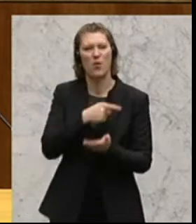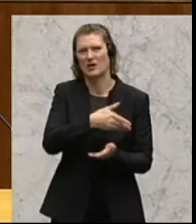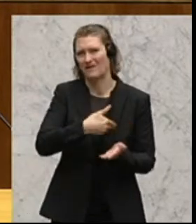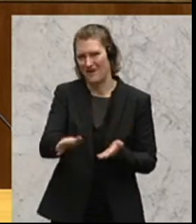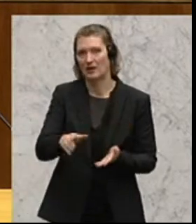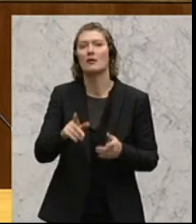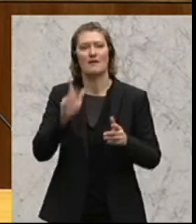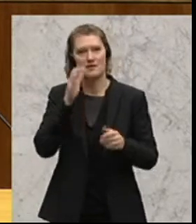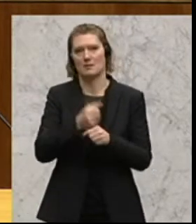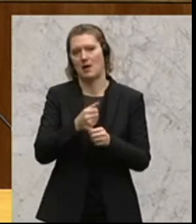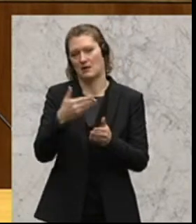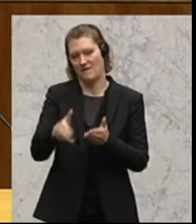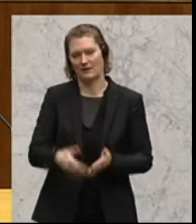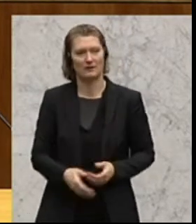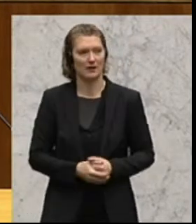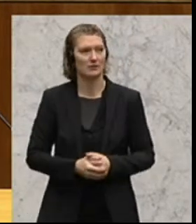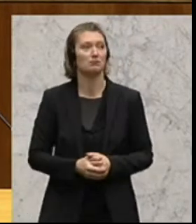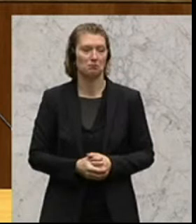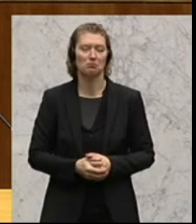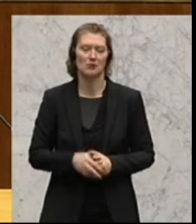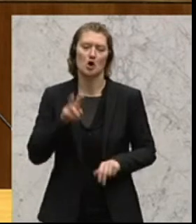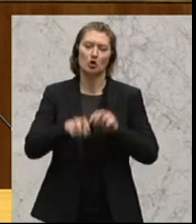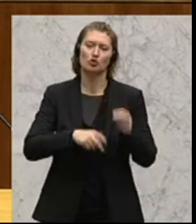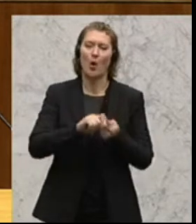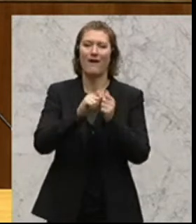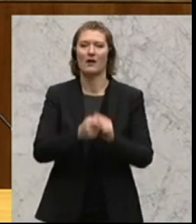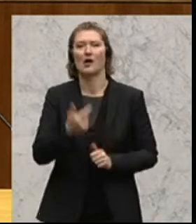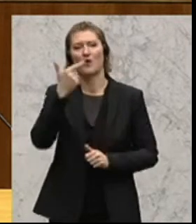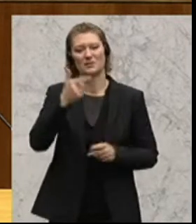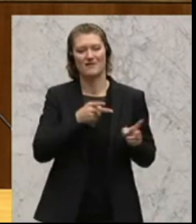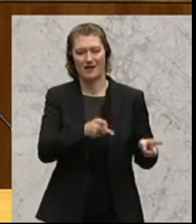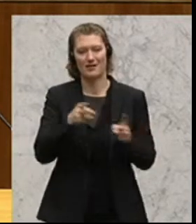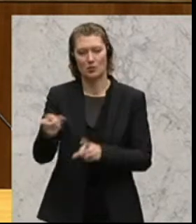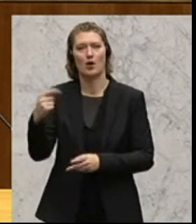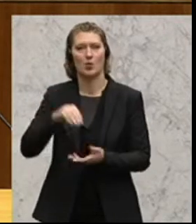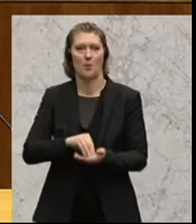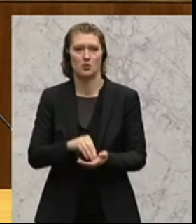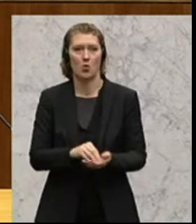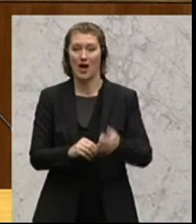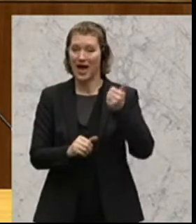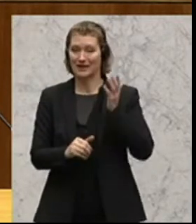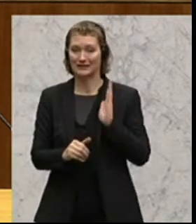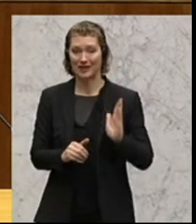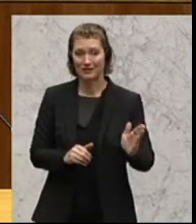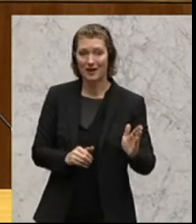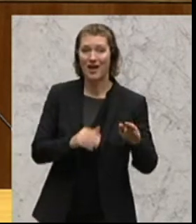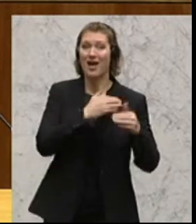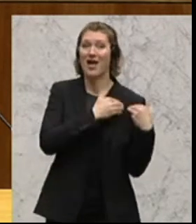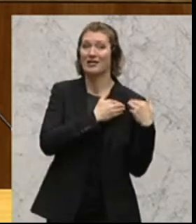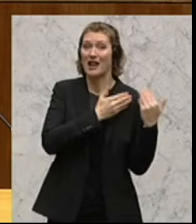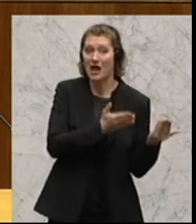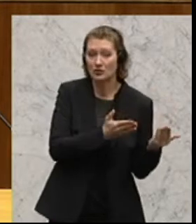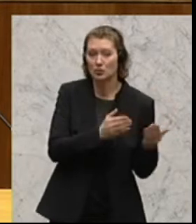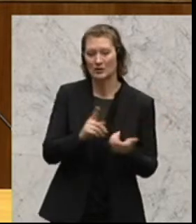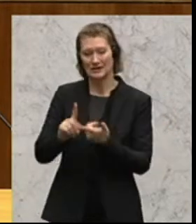Zum Dritten ist, ich versuche, diese Steuerreform in zwei Richtungen auch noch zu sehen, nämlich zum einen entlasten und zum anderen Wirtschaft